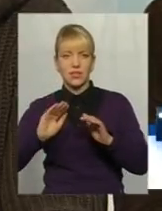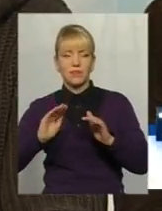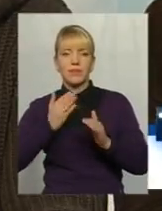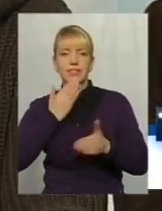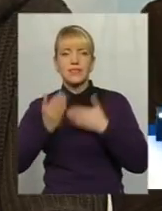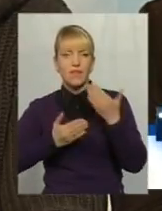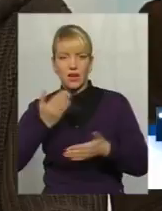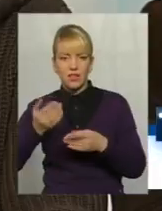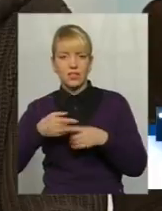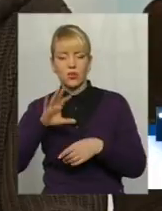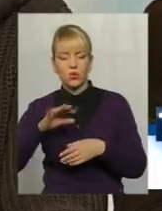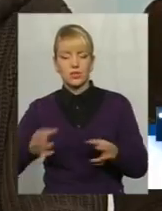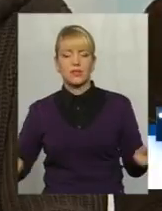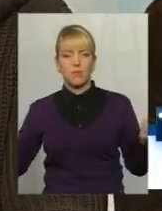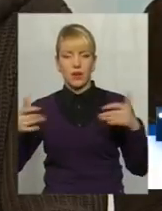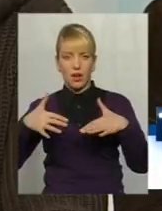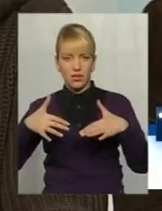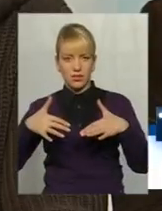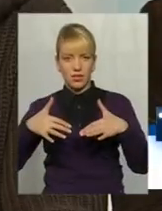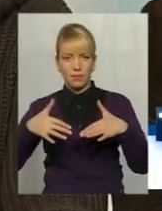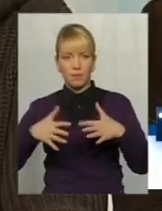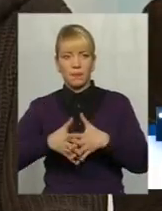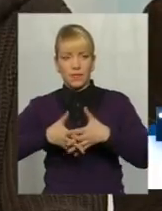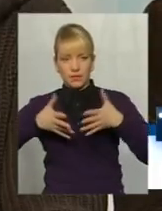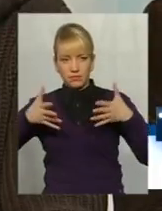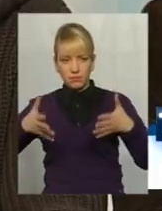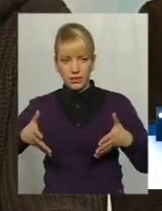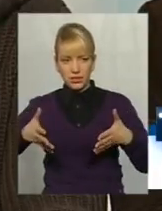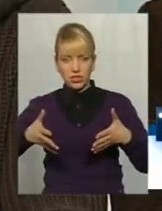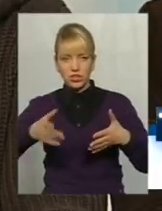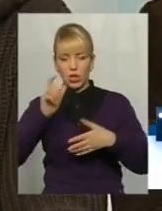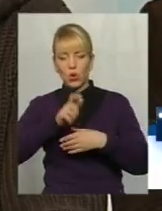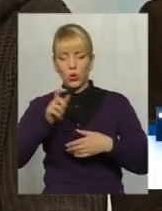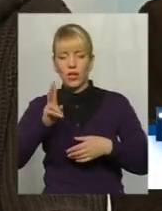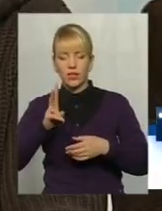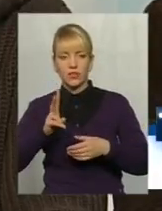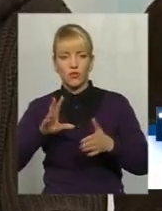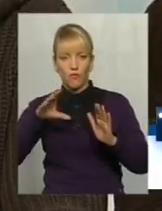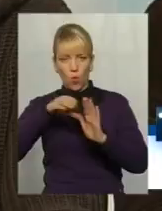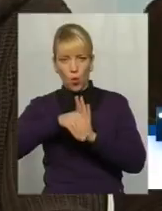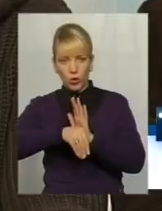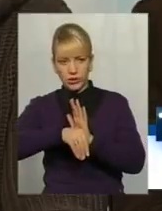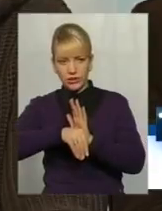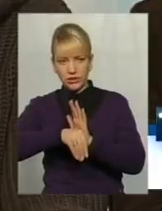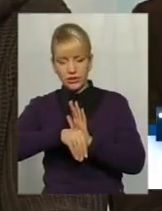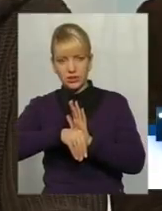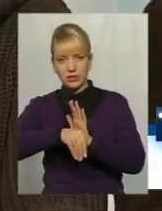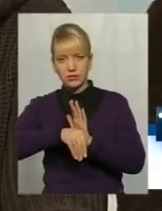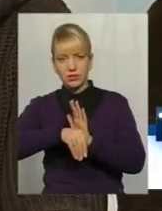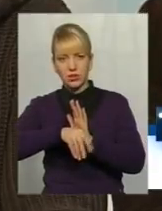збирається більшість людей, які виходять, які є